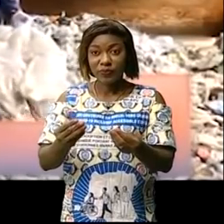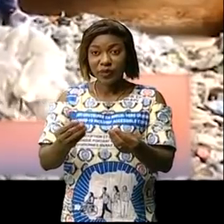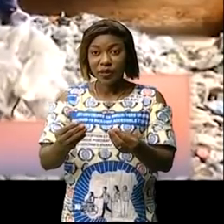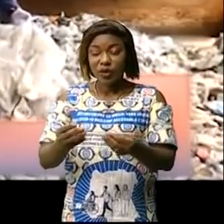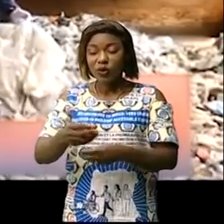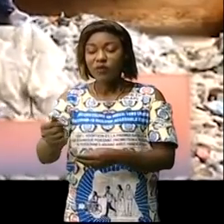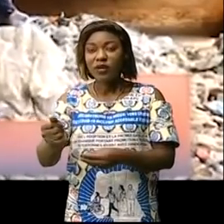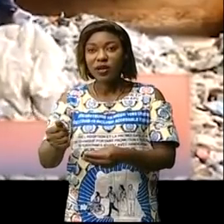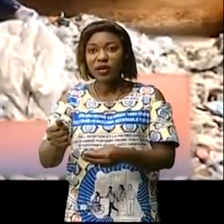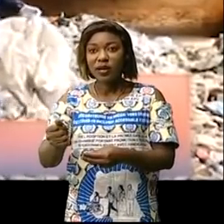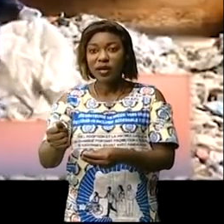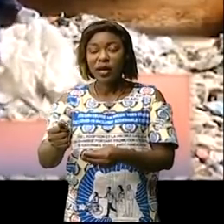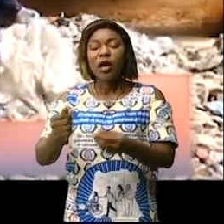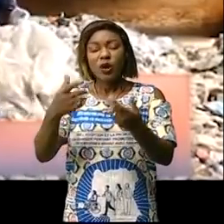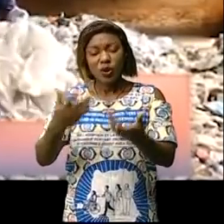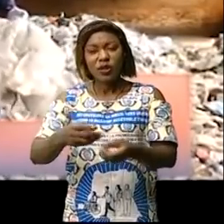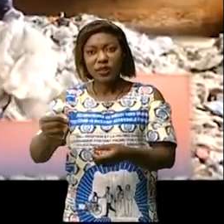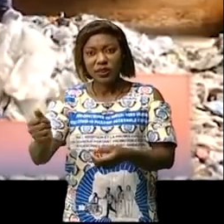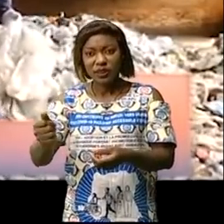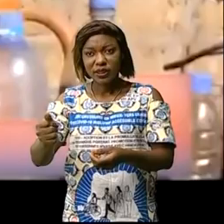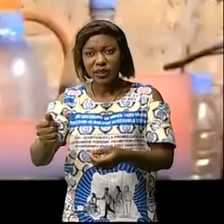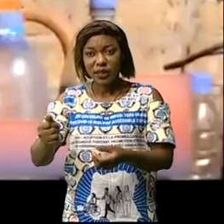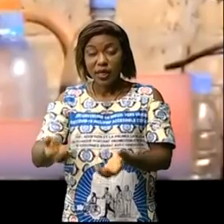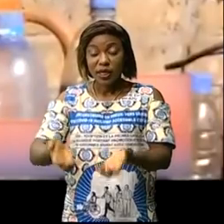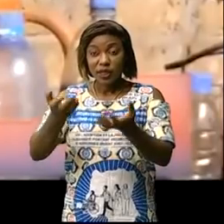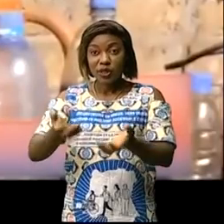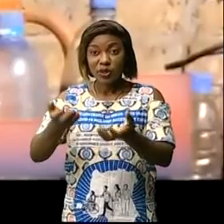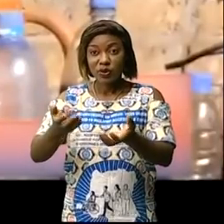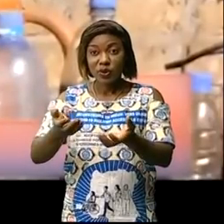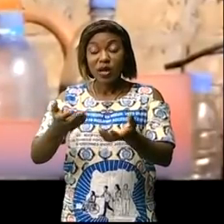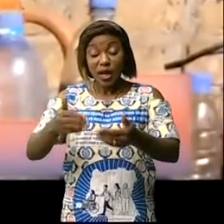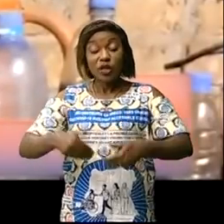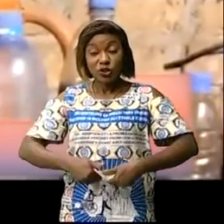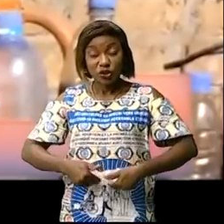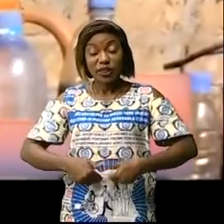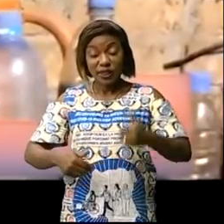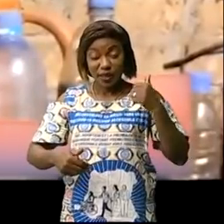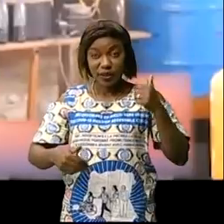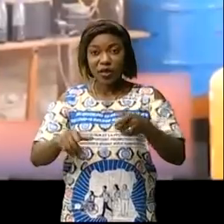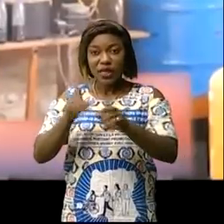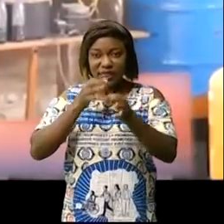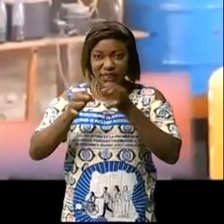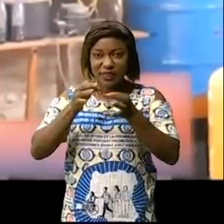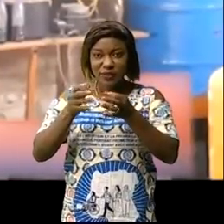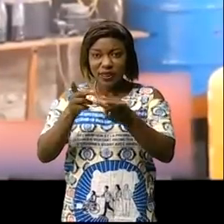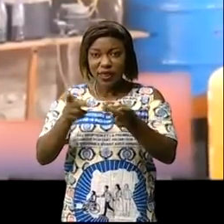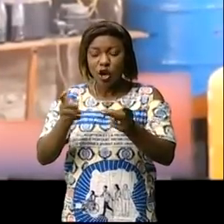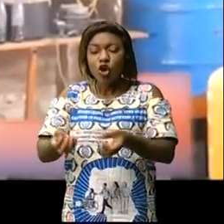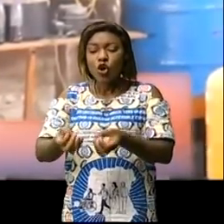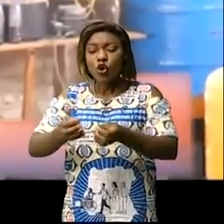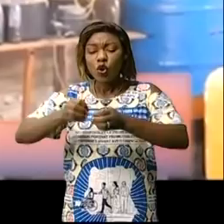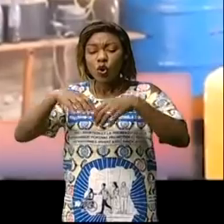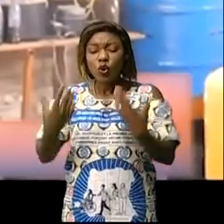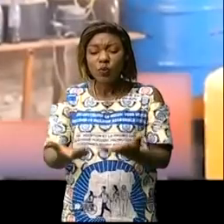les vend on l'achète plutôt à 120 L'un de ces jeunes entrepreneurs explique ici comment ces